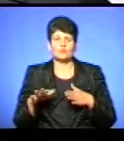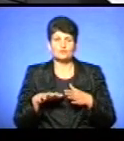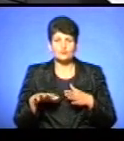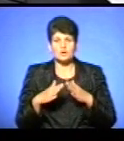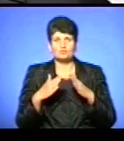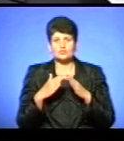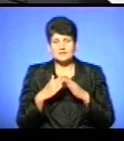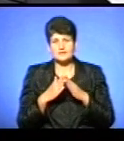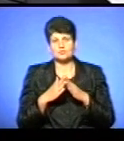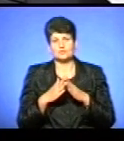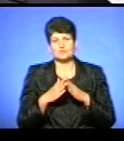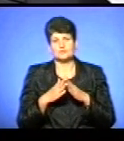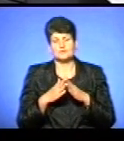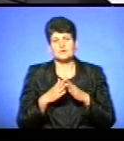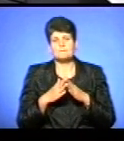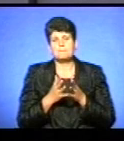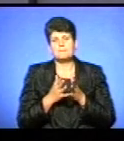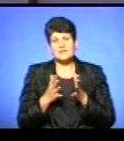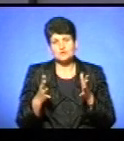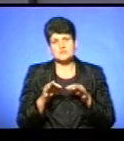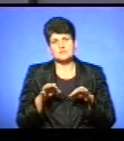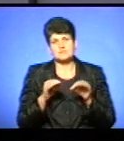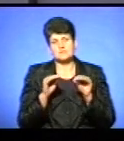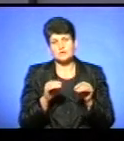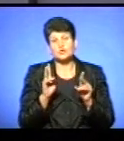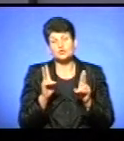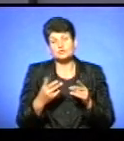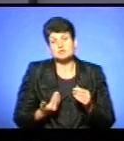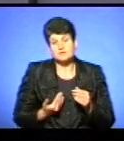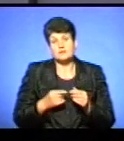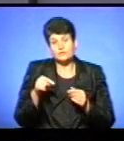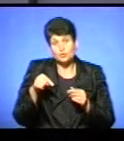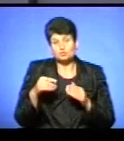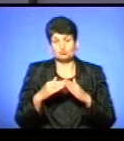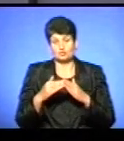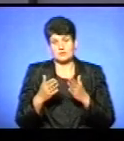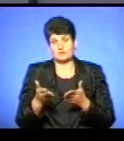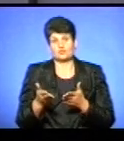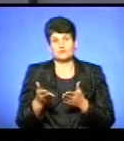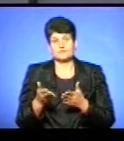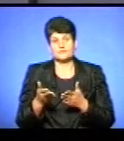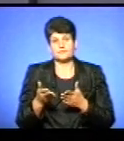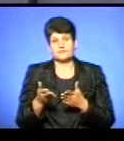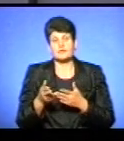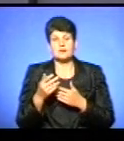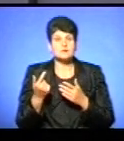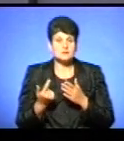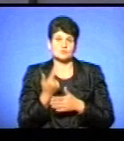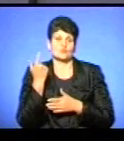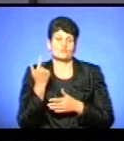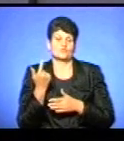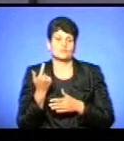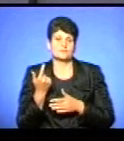паркується виключно переважна більшість. Але це жителі цього ж самого будинку. І знову ж таки, я